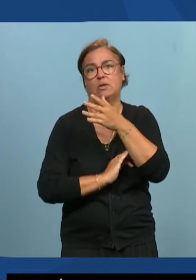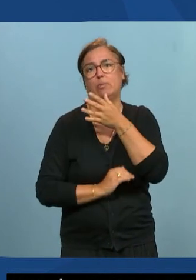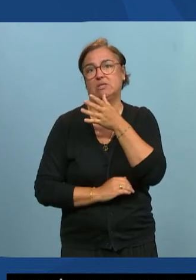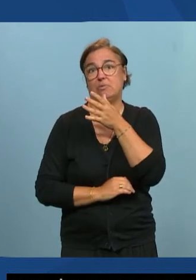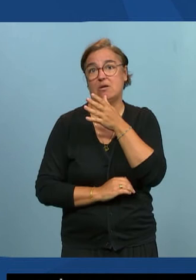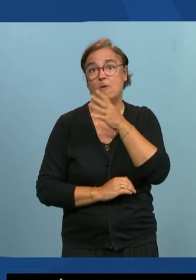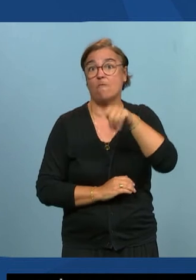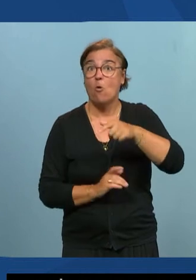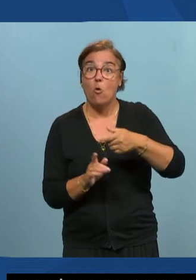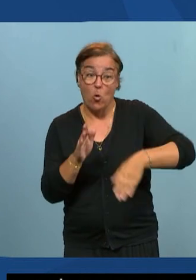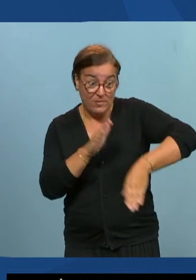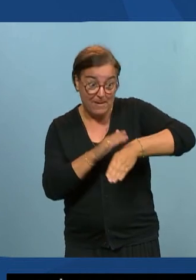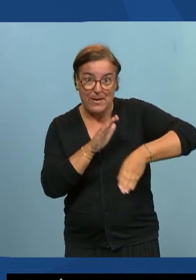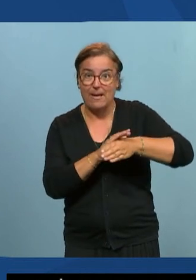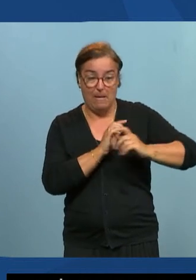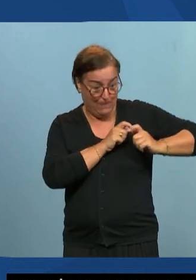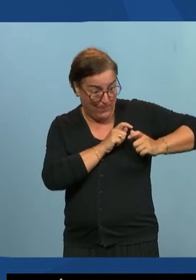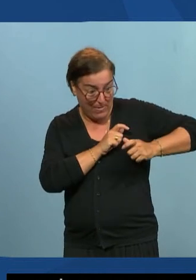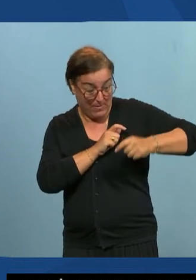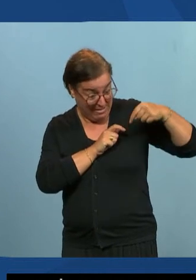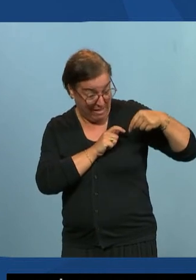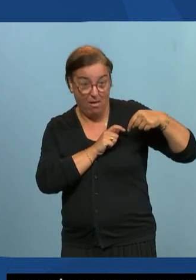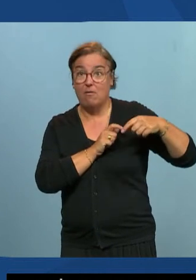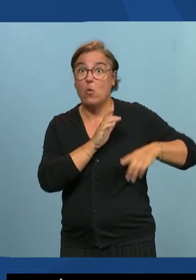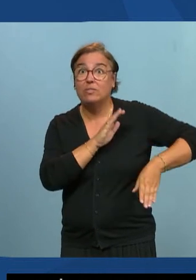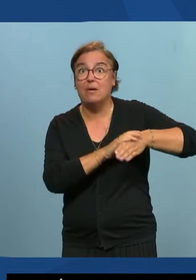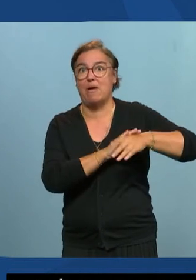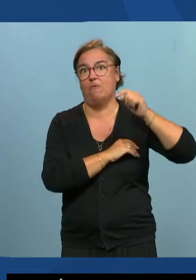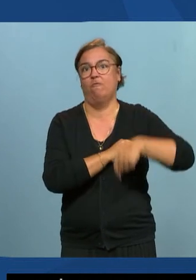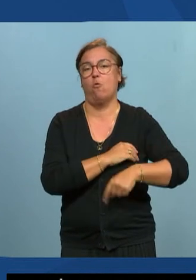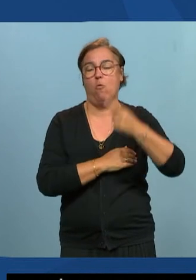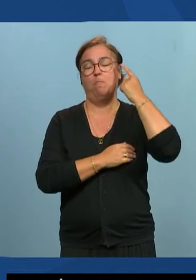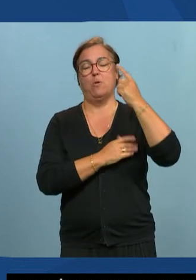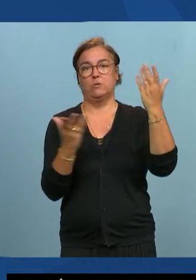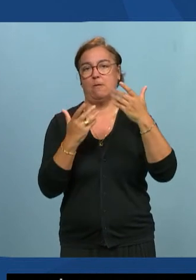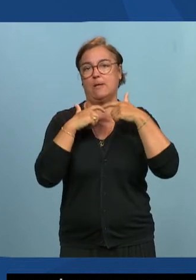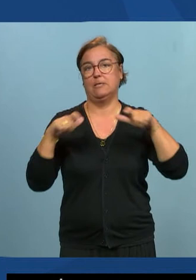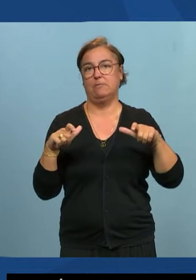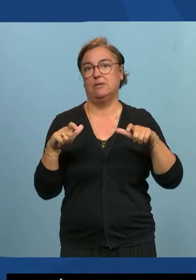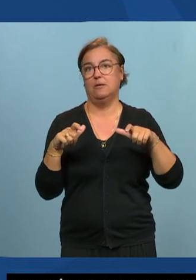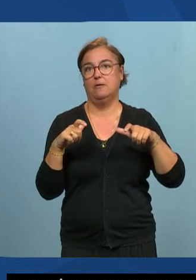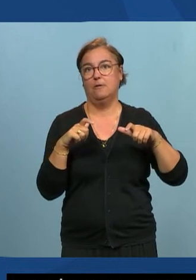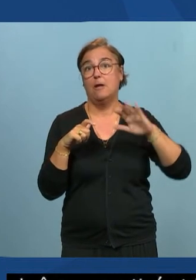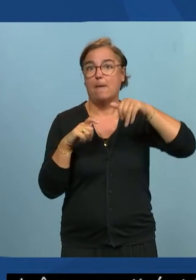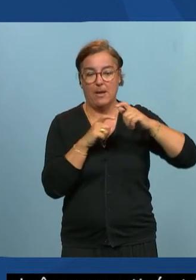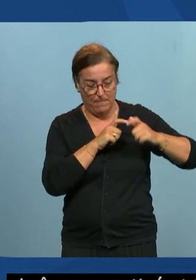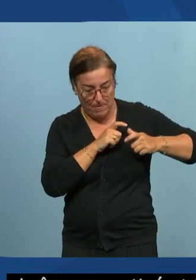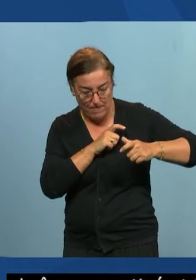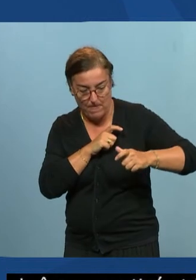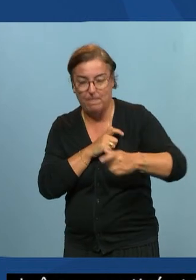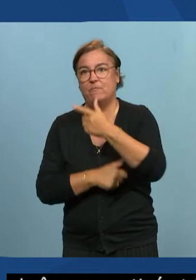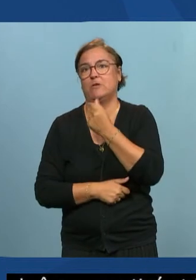conception ou de production ou de développement c'est ça aussi donc c'est l